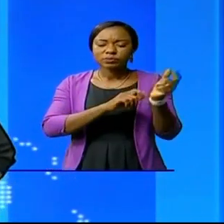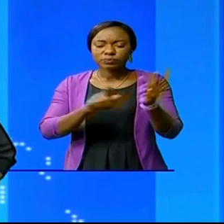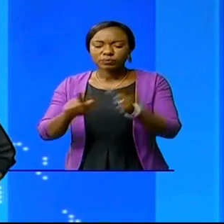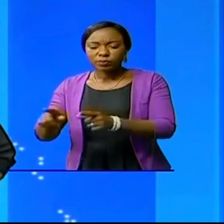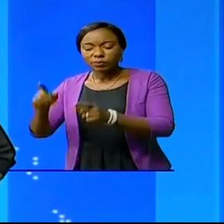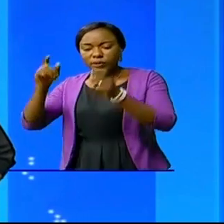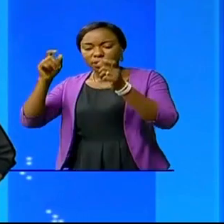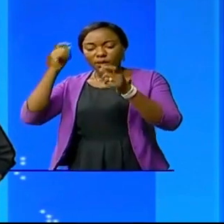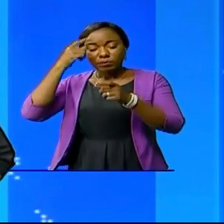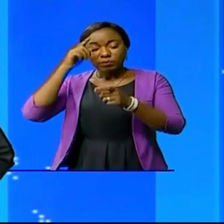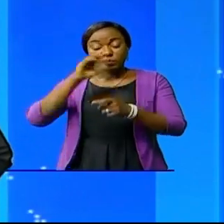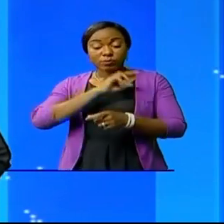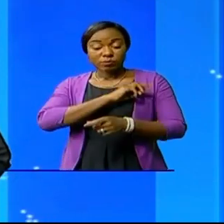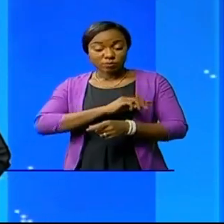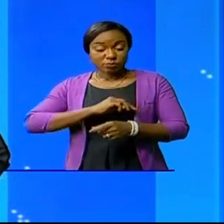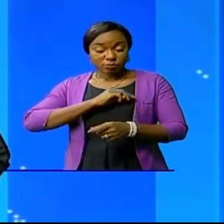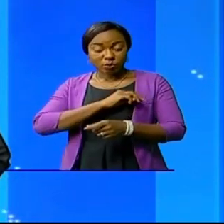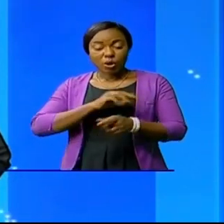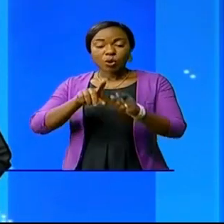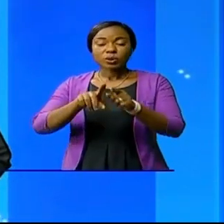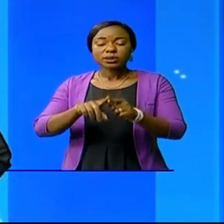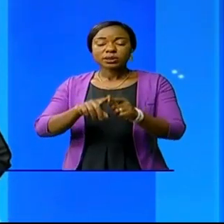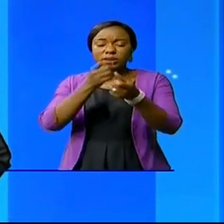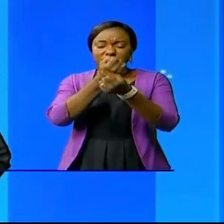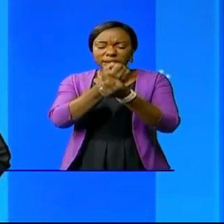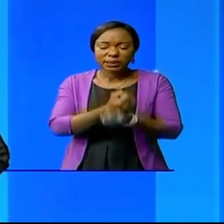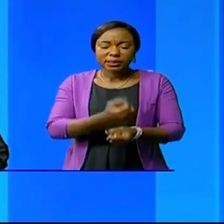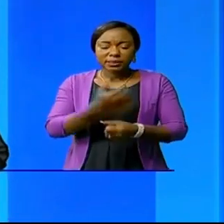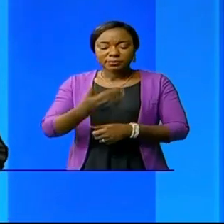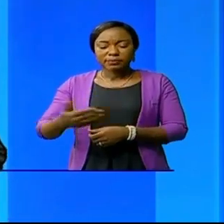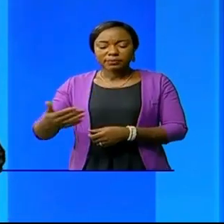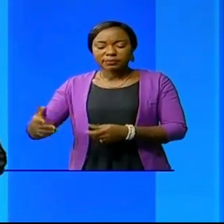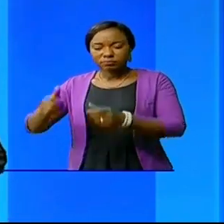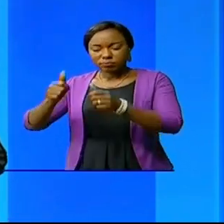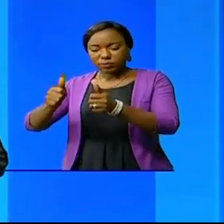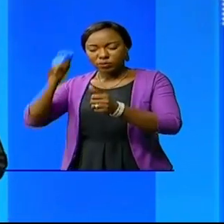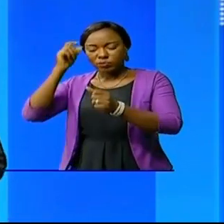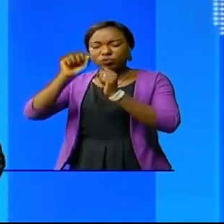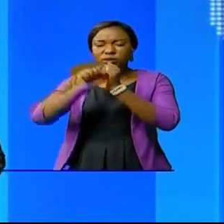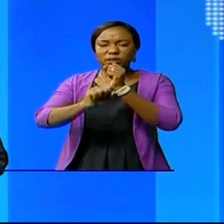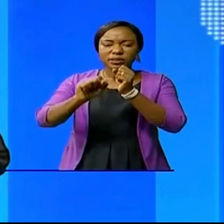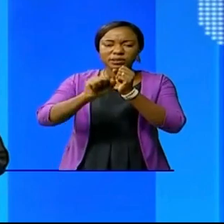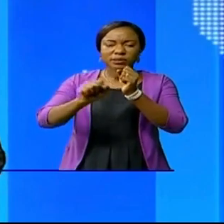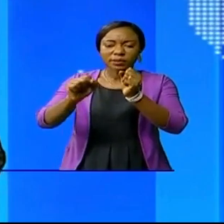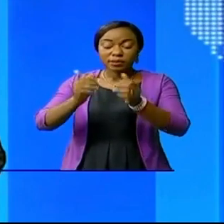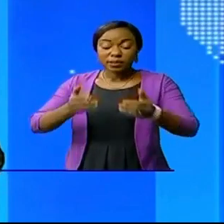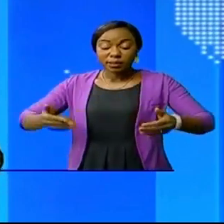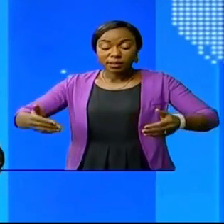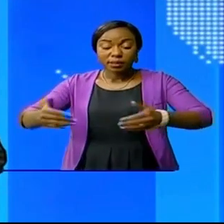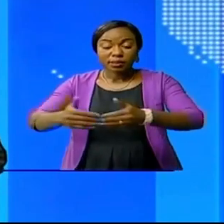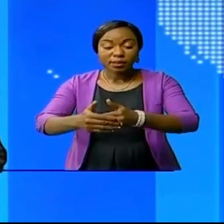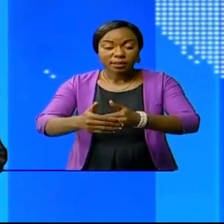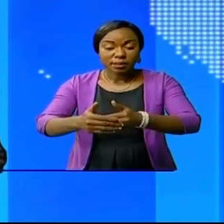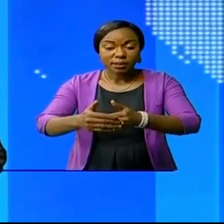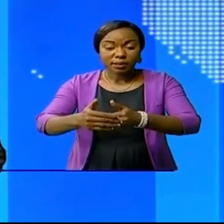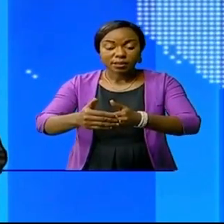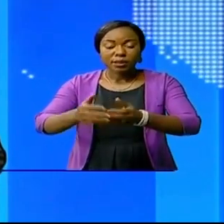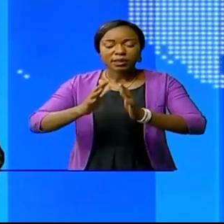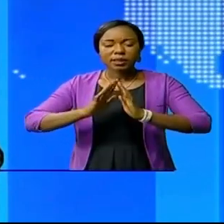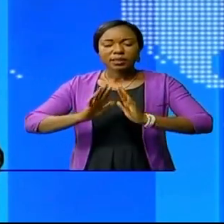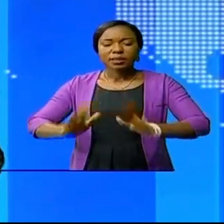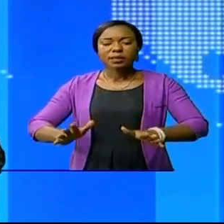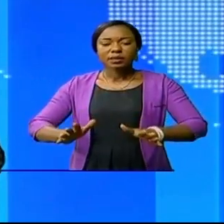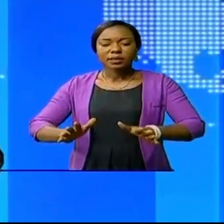civisme fiscal et à la gestion responsable de déniés publics. Une sensibilisation qui rendra capable